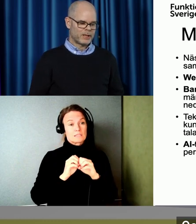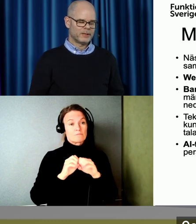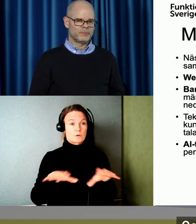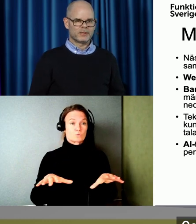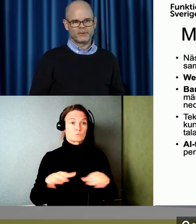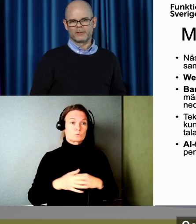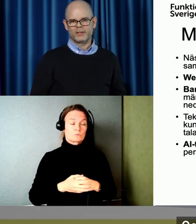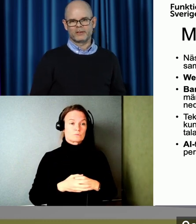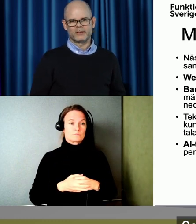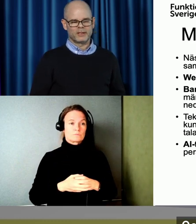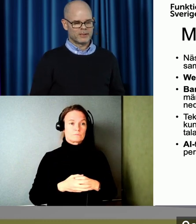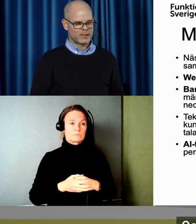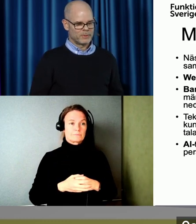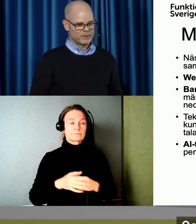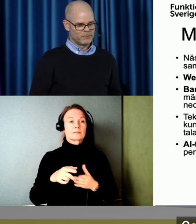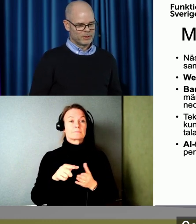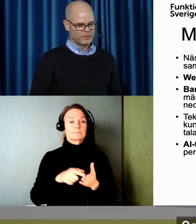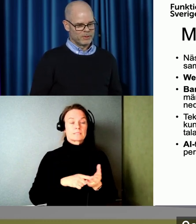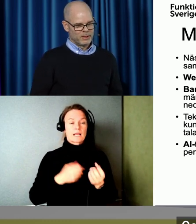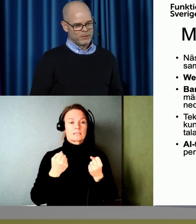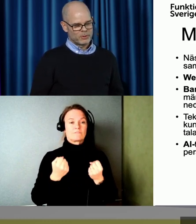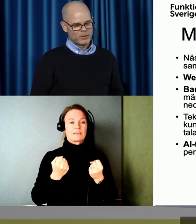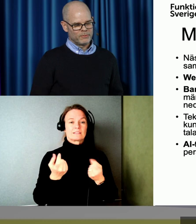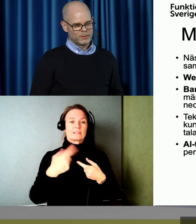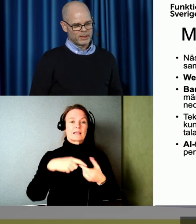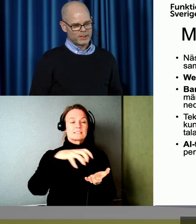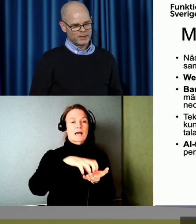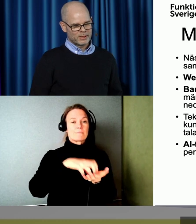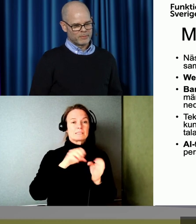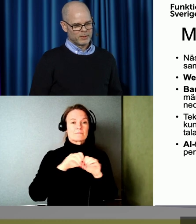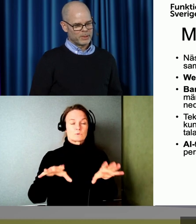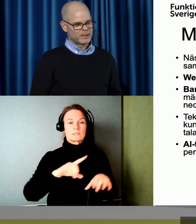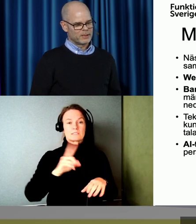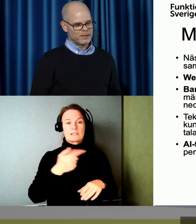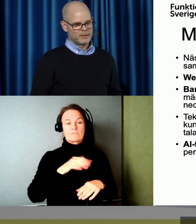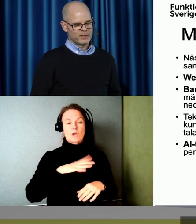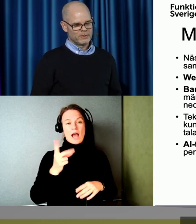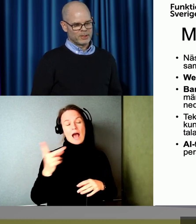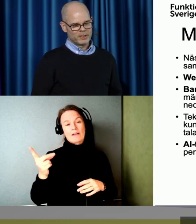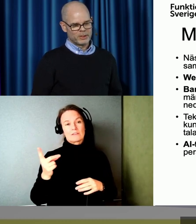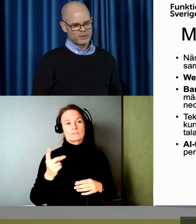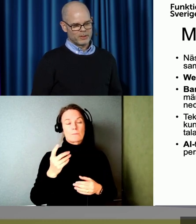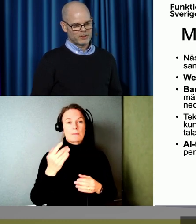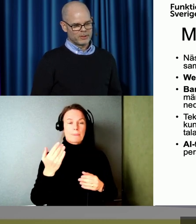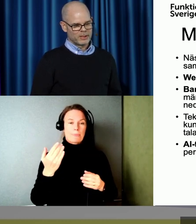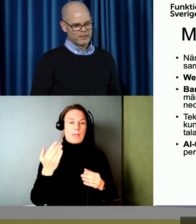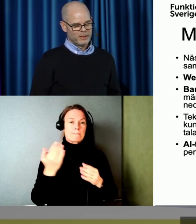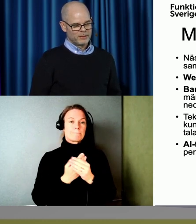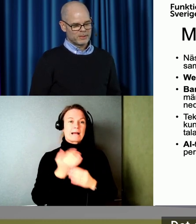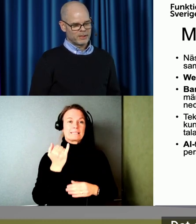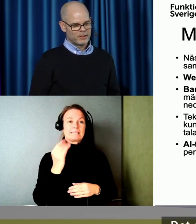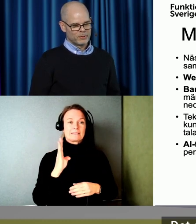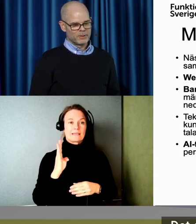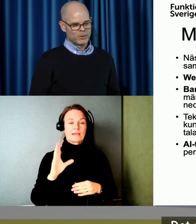Och det här är inte minst väldigt viktigt när det gäller samhället. Och så har vi de här andra exemplen. Bank-ID och andra betallösningar.